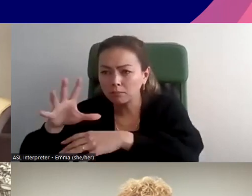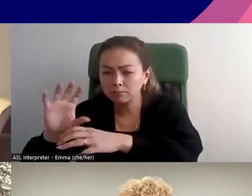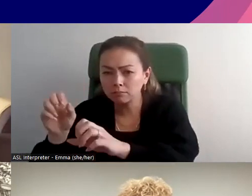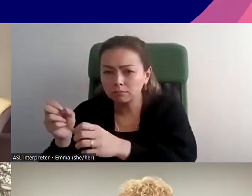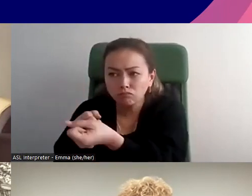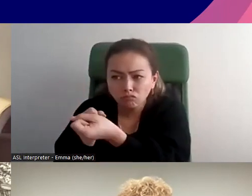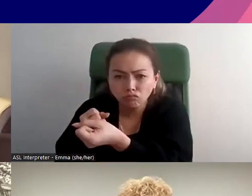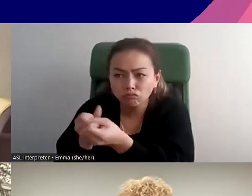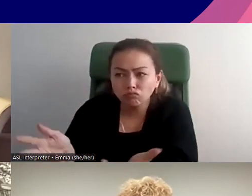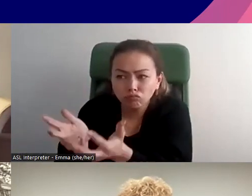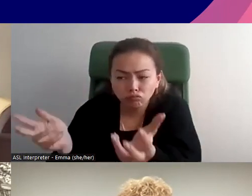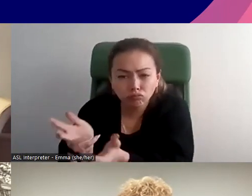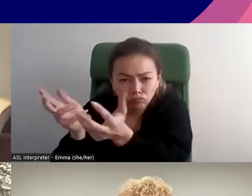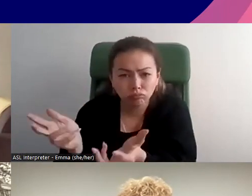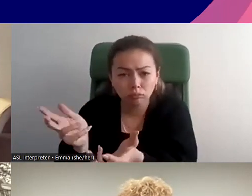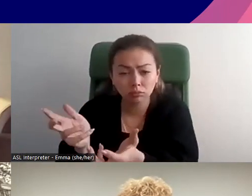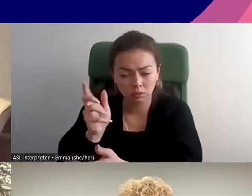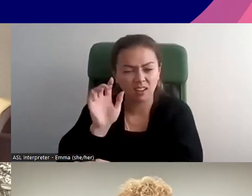capacité de suggestion de ces plateformes.